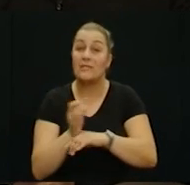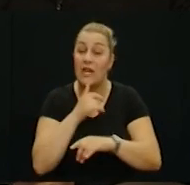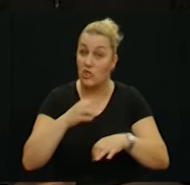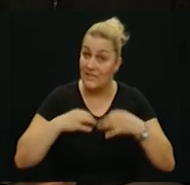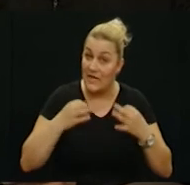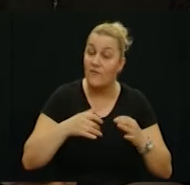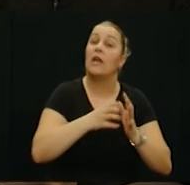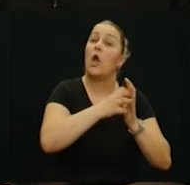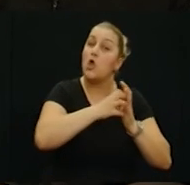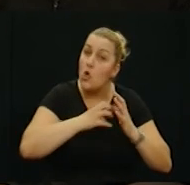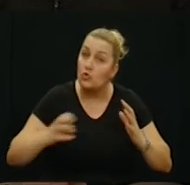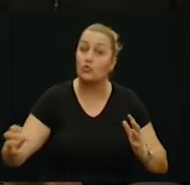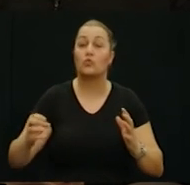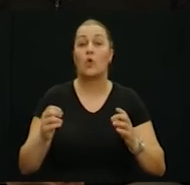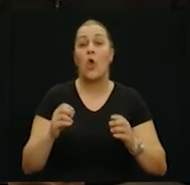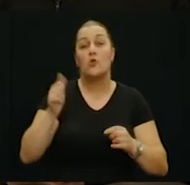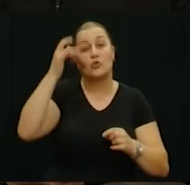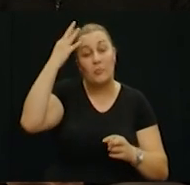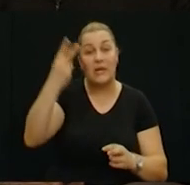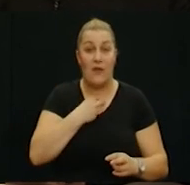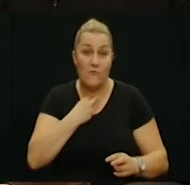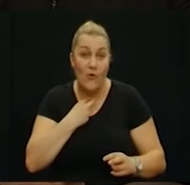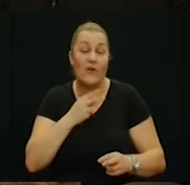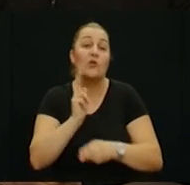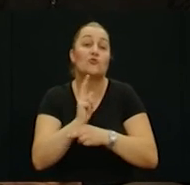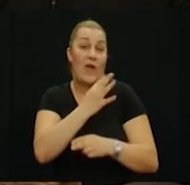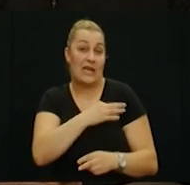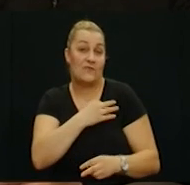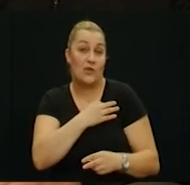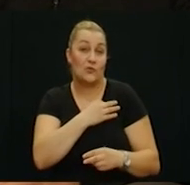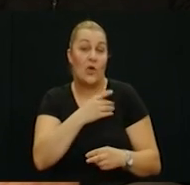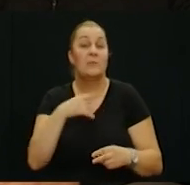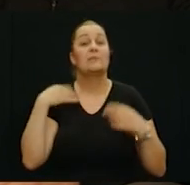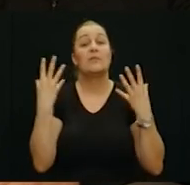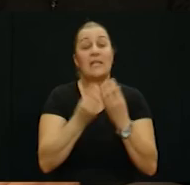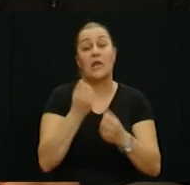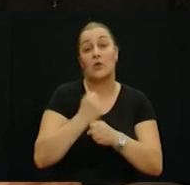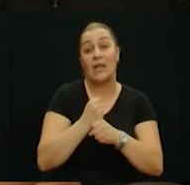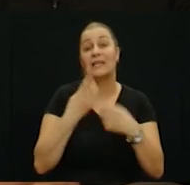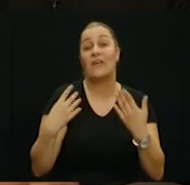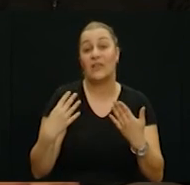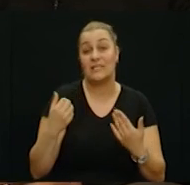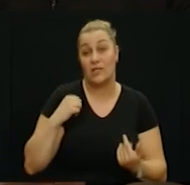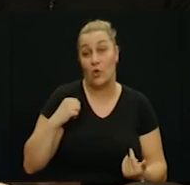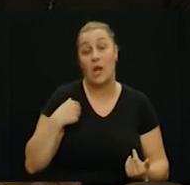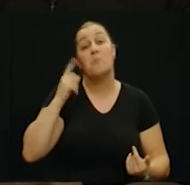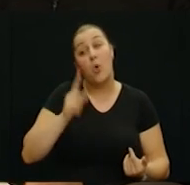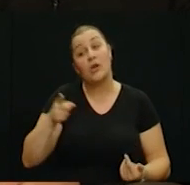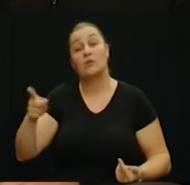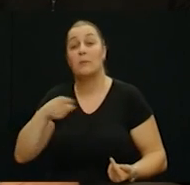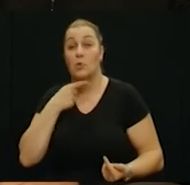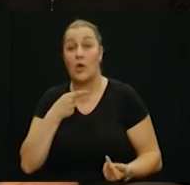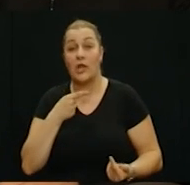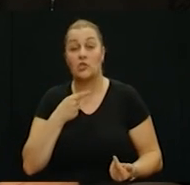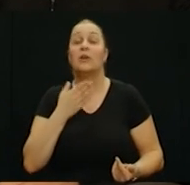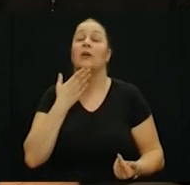puno zdravlja neka nam još dugo bdije nad našim Vukovarcijom neka nam čuva našu Hrvatsku kako smo zajedno to radili 90. godina morao sam to reći